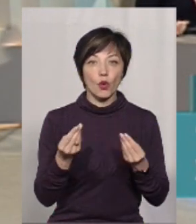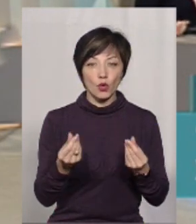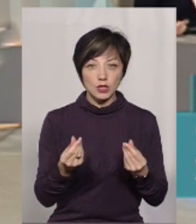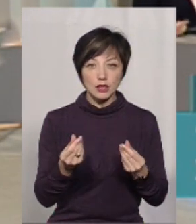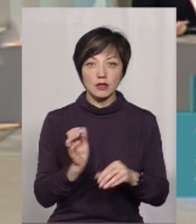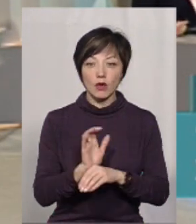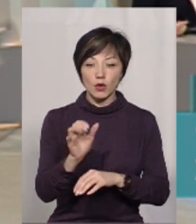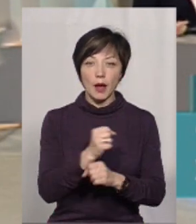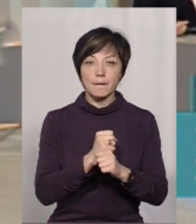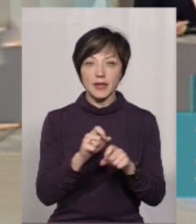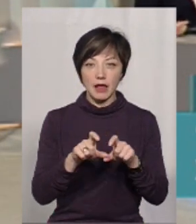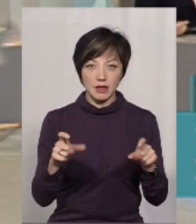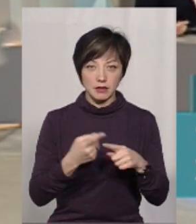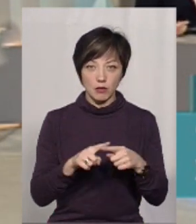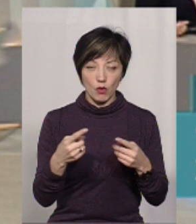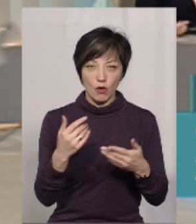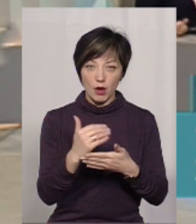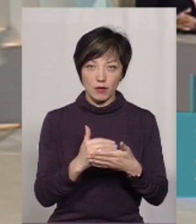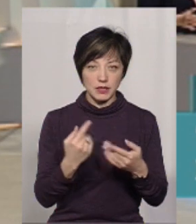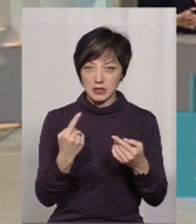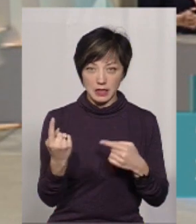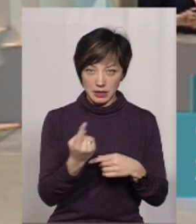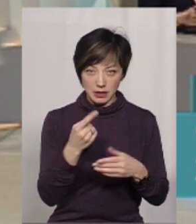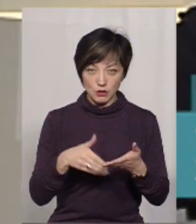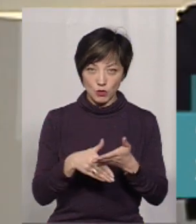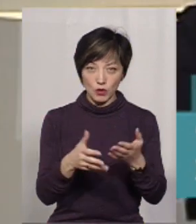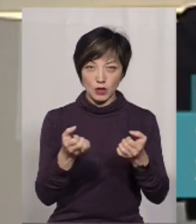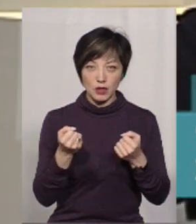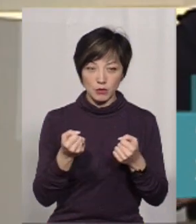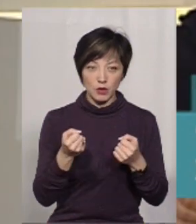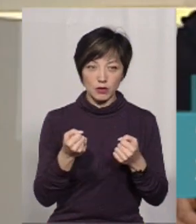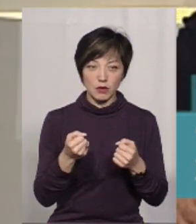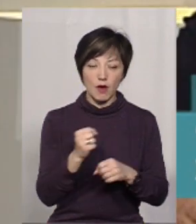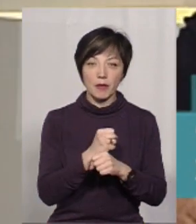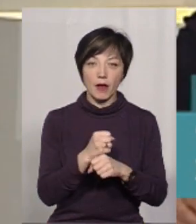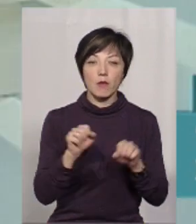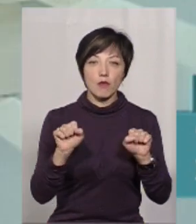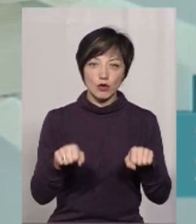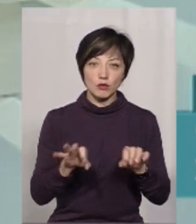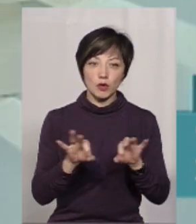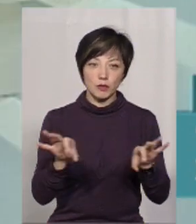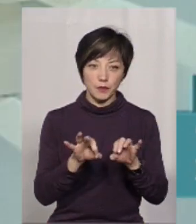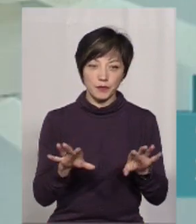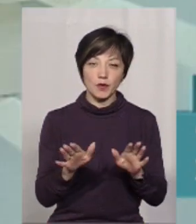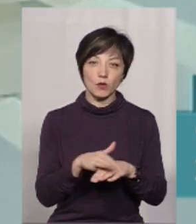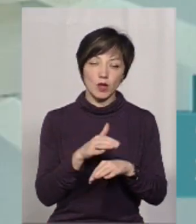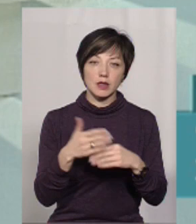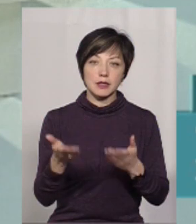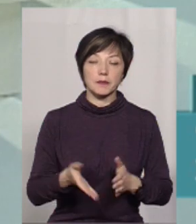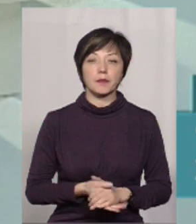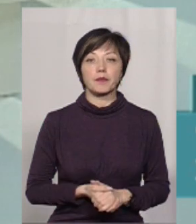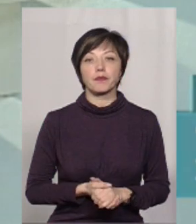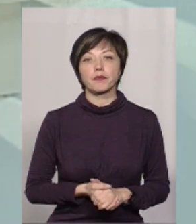кошти надходять до аптеки за цією програмою. Це єдиний спосіб отримання в аптеку. Можна я прокоментую? Будь ласка.